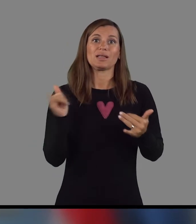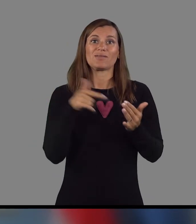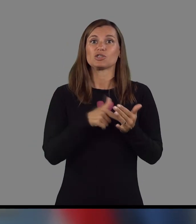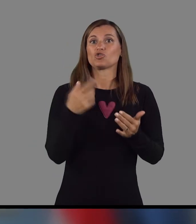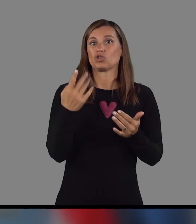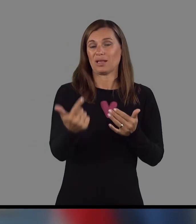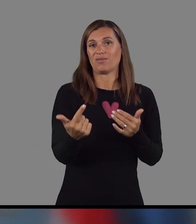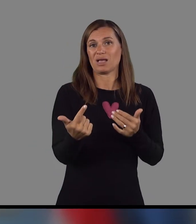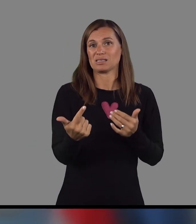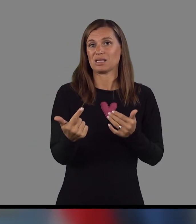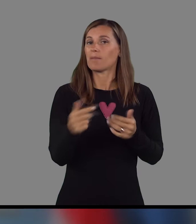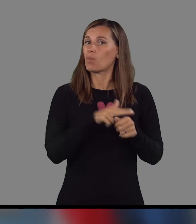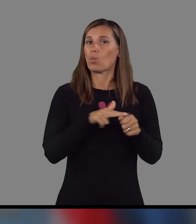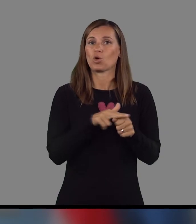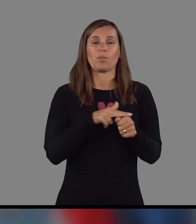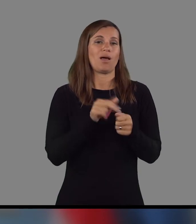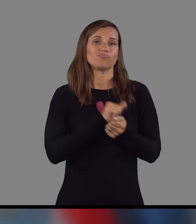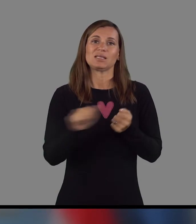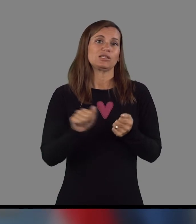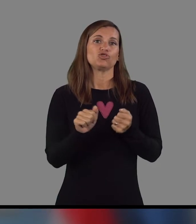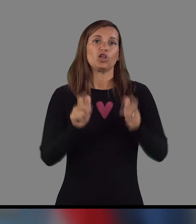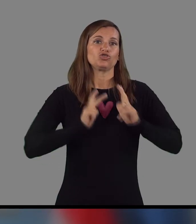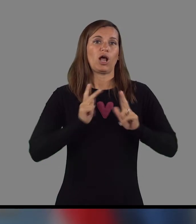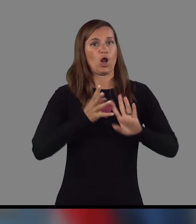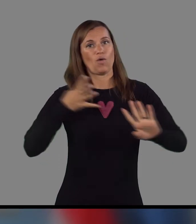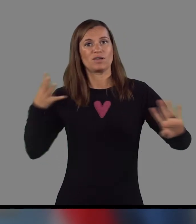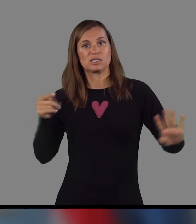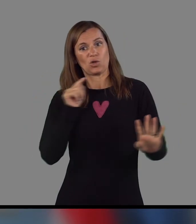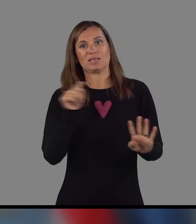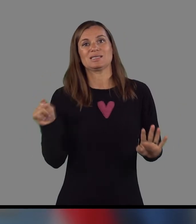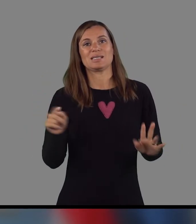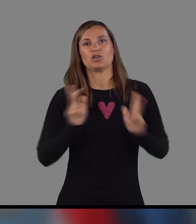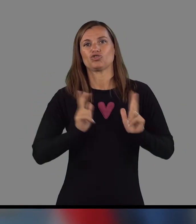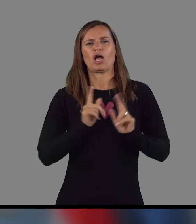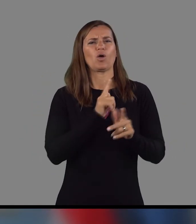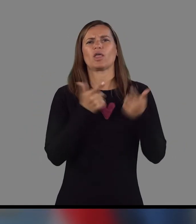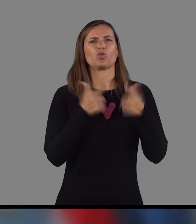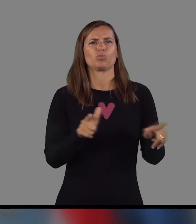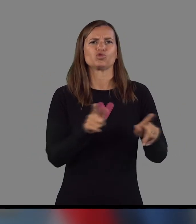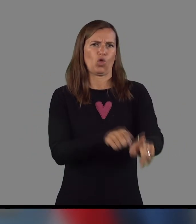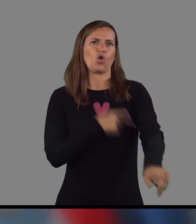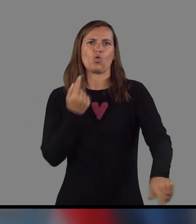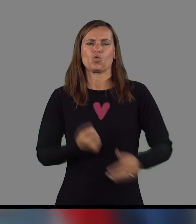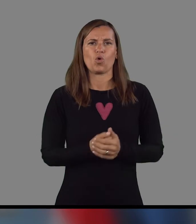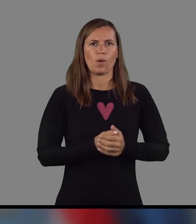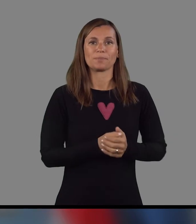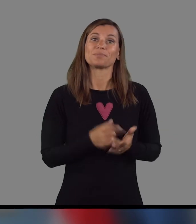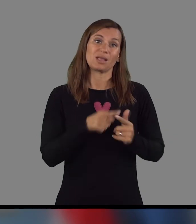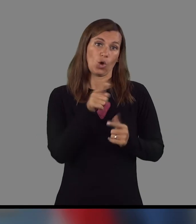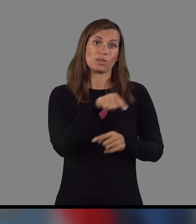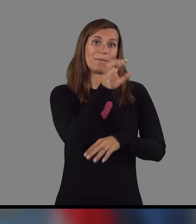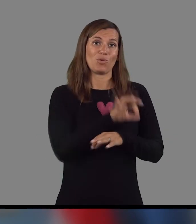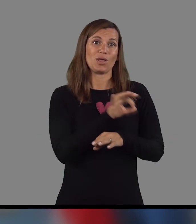2024 popolnoma izničili čakalno vrsto tistih, ki čakajo nedopustno dolgo. Tako da